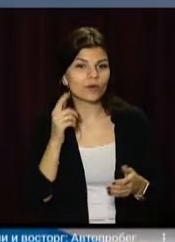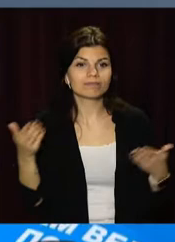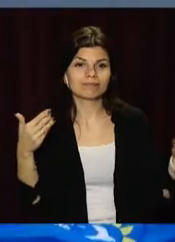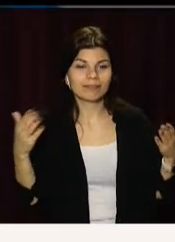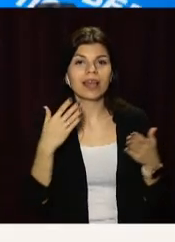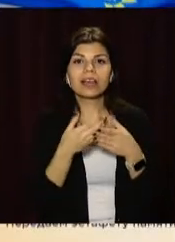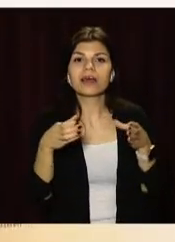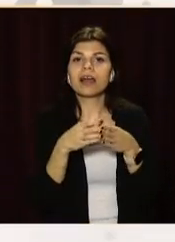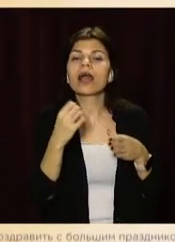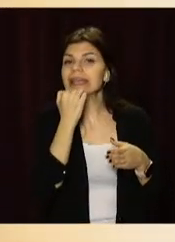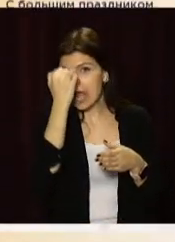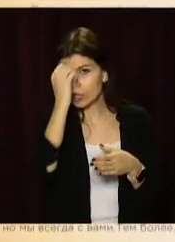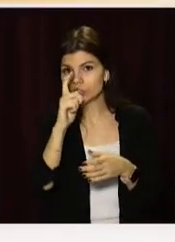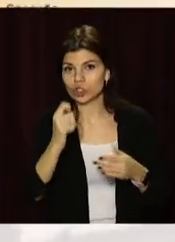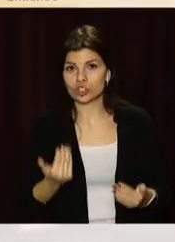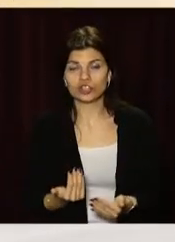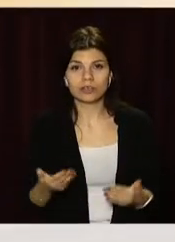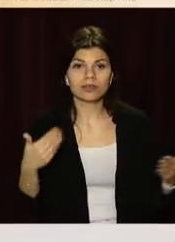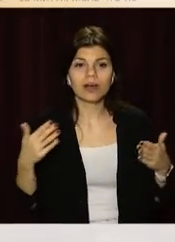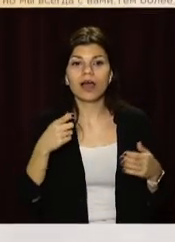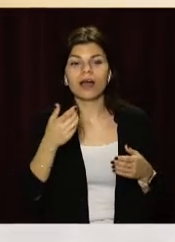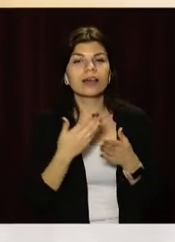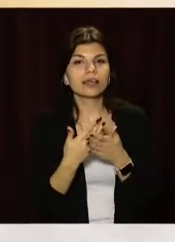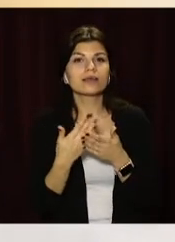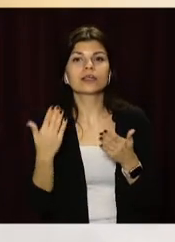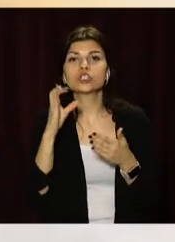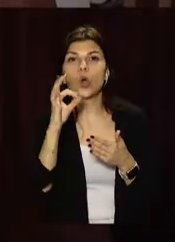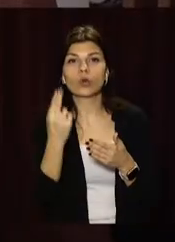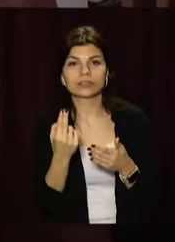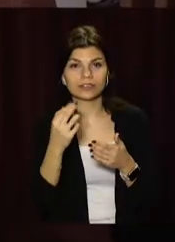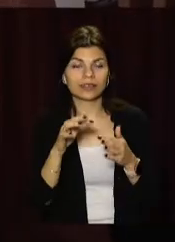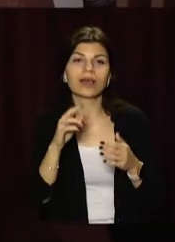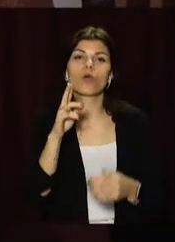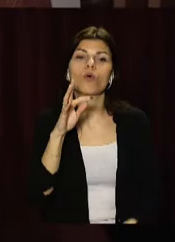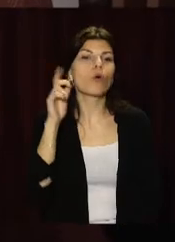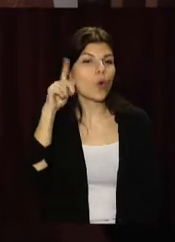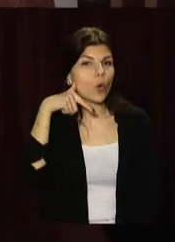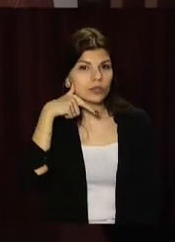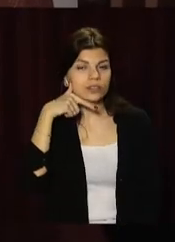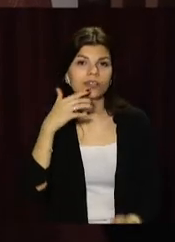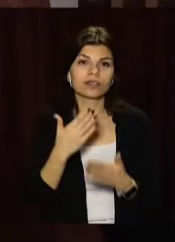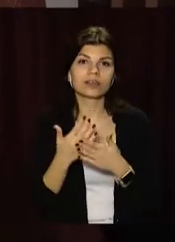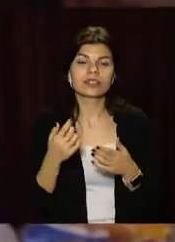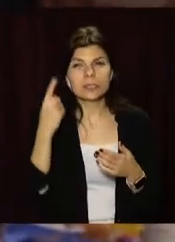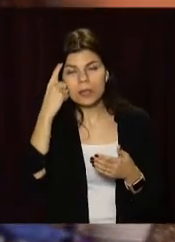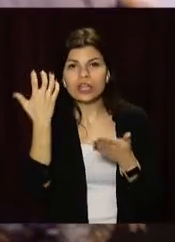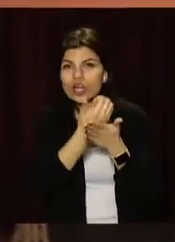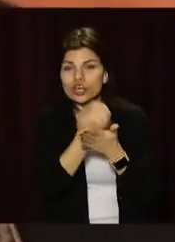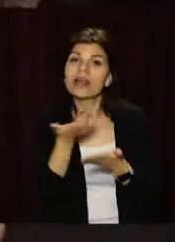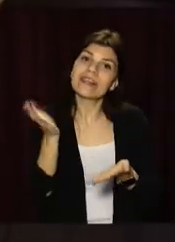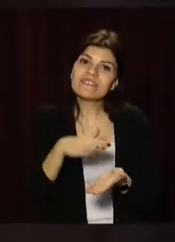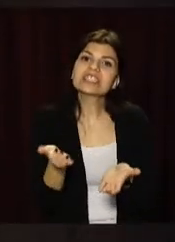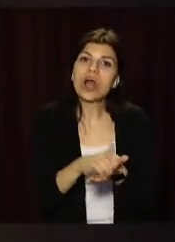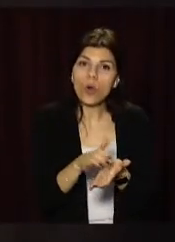проєкт «Дякуємо за життя». З однодумцями спілкувалися за допомогою соцмереж та кол-центру, знайшли та об'єднали їх у проєкті «Давайте